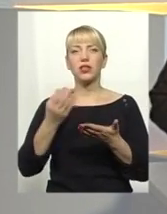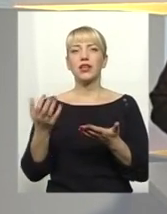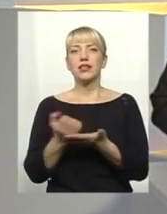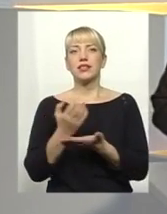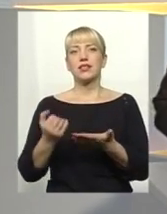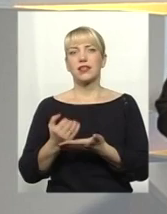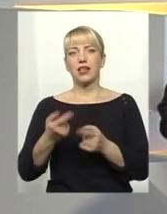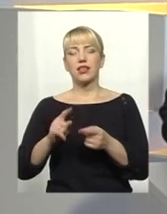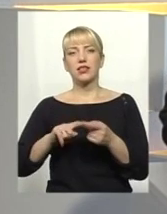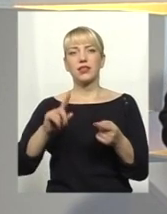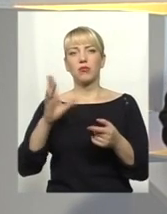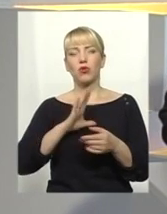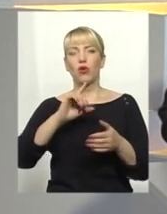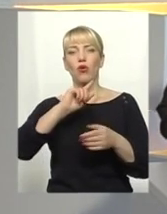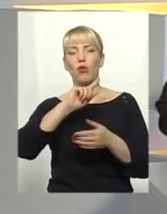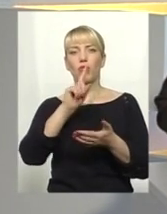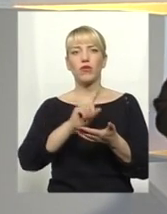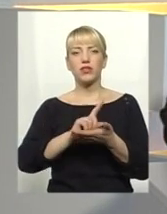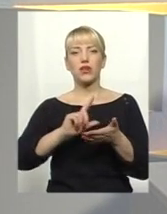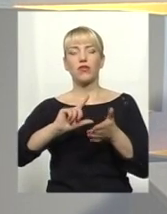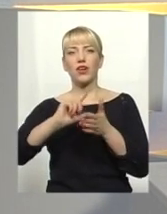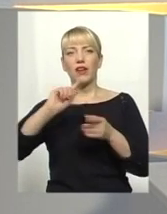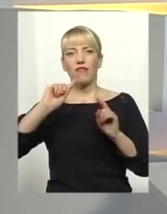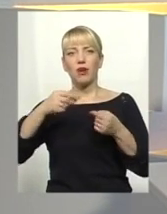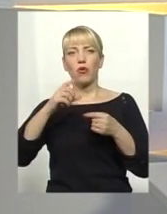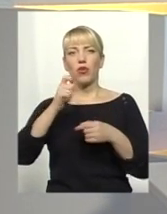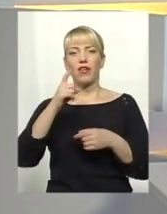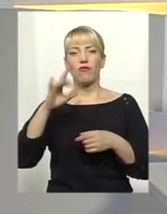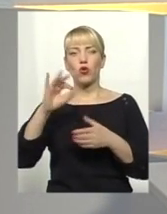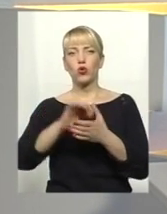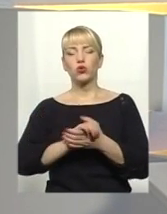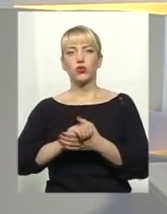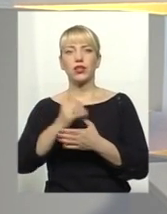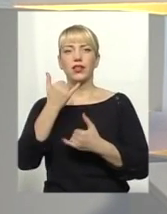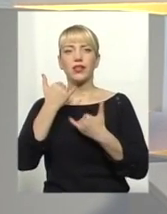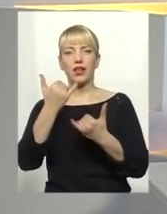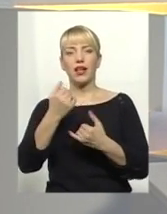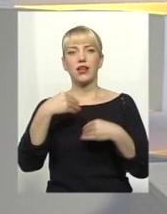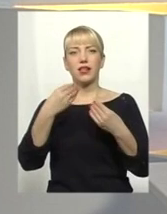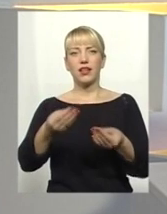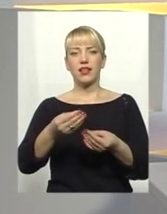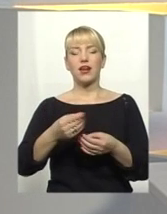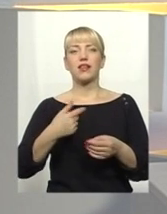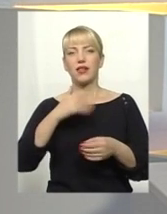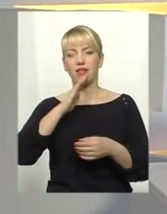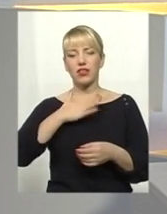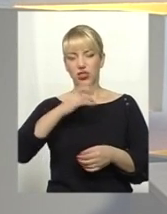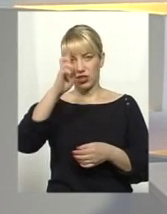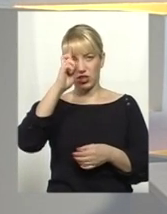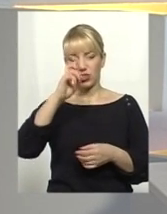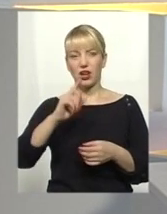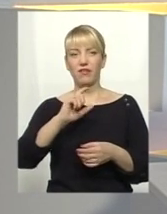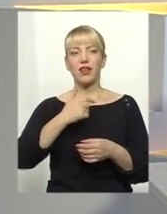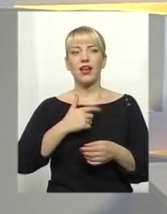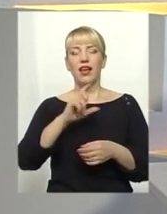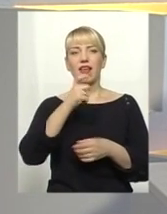Це було обов'язковою вимогою Євросоюзу, зокрема для надання нашій країні безвізового режиму. Отож, за підсумками деклараційної